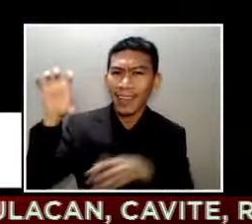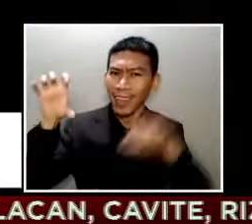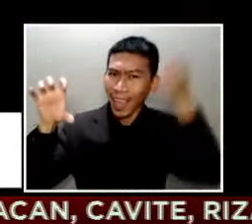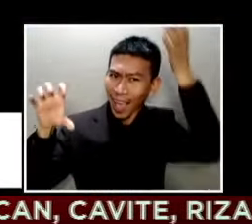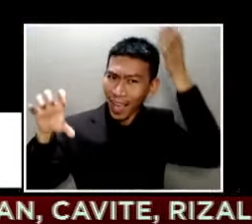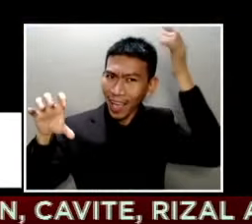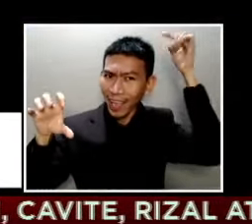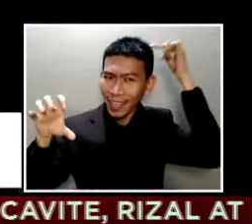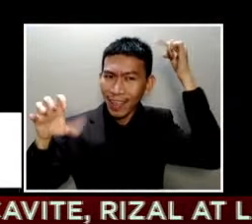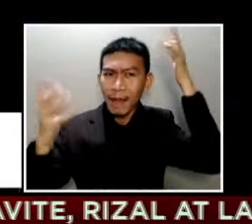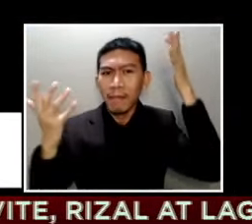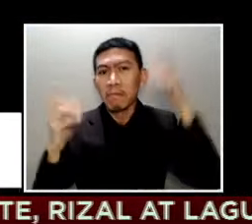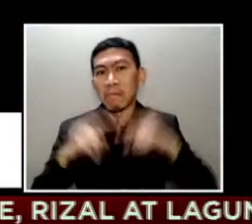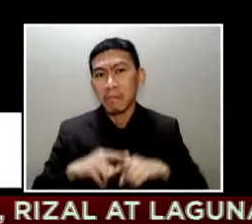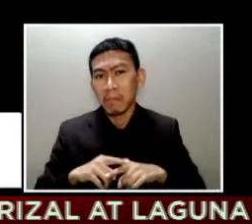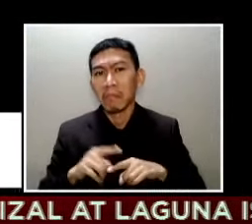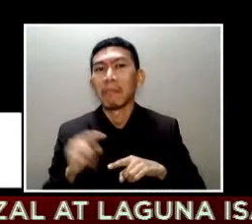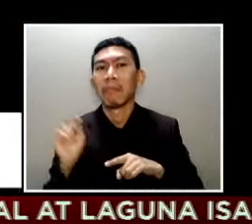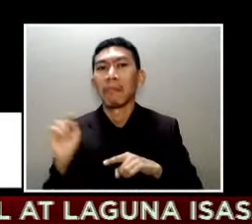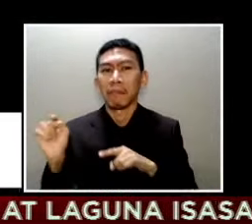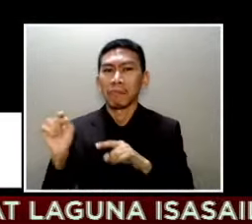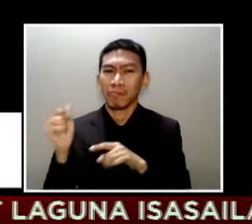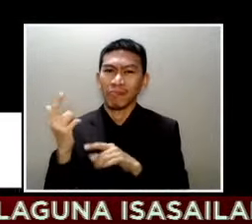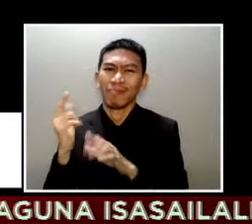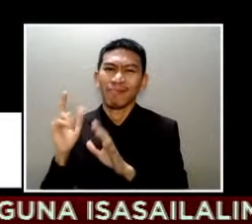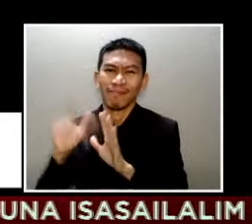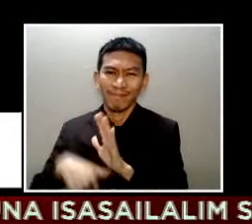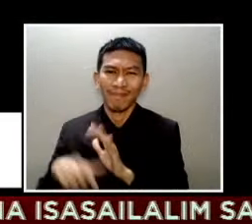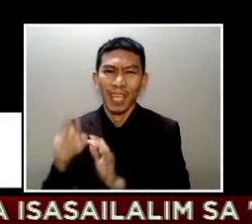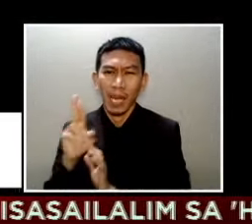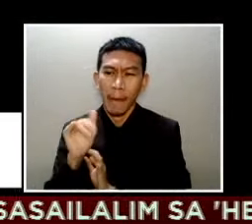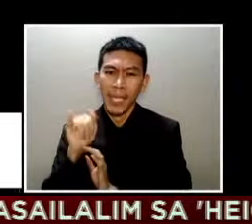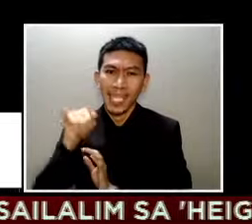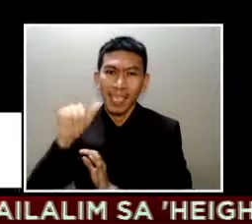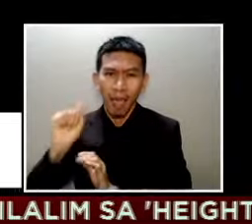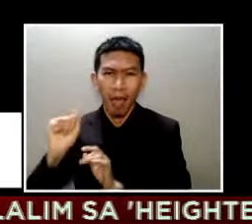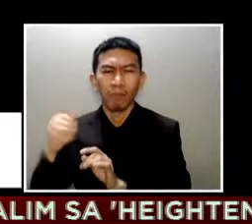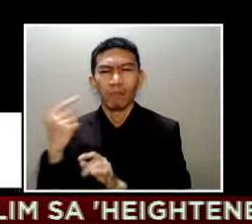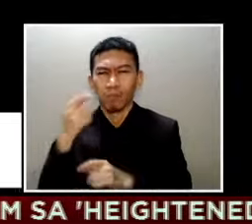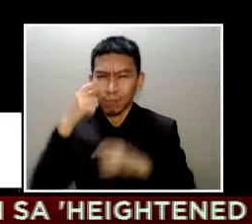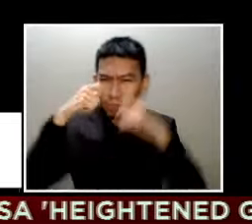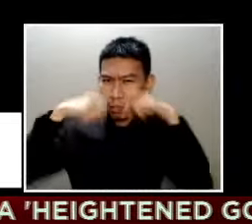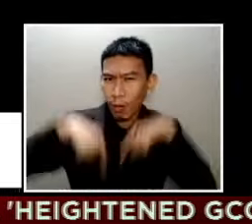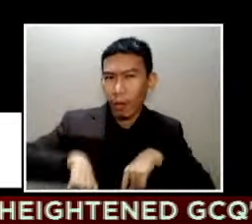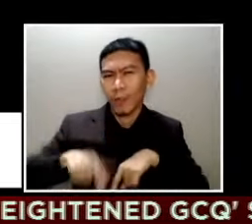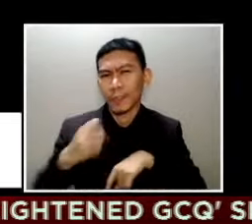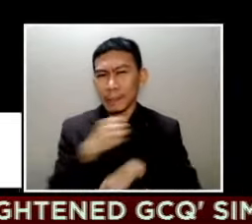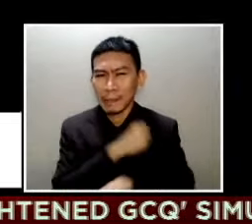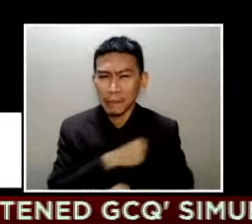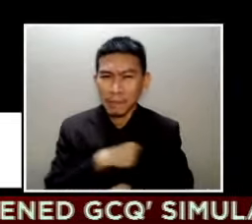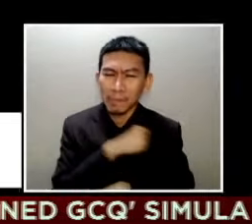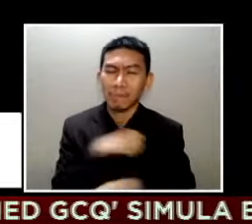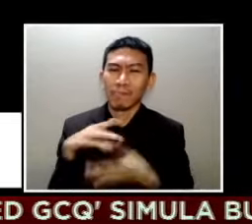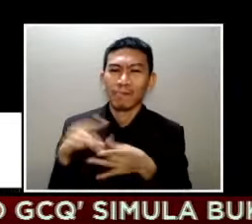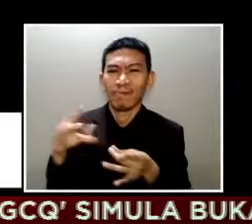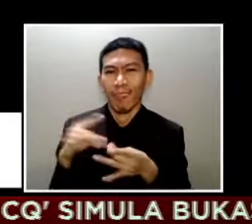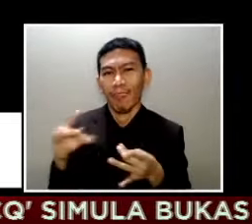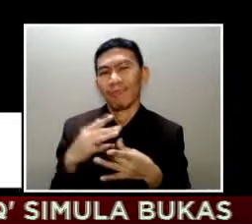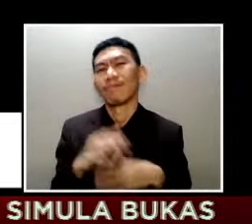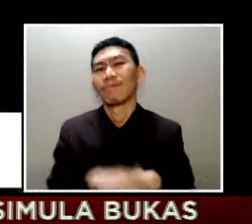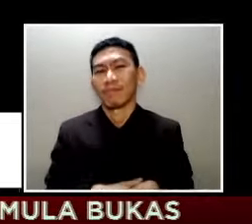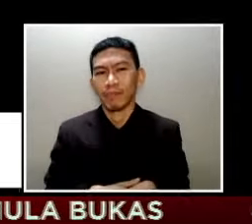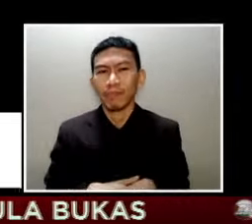ulo. Dahil dito, napaiyak at humingi ng tawad si Rabia pagkatapos ng costume show. Kinuwento pa ni Rabia na